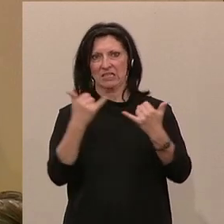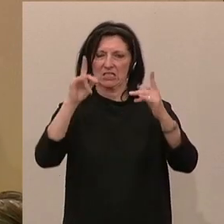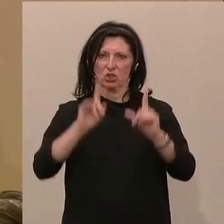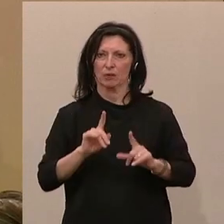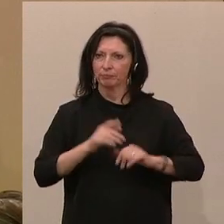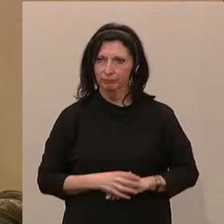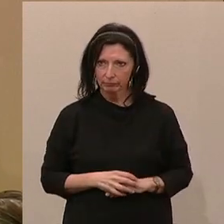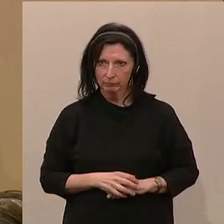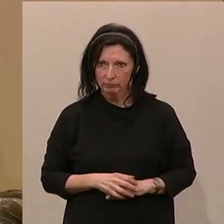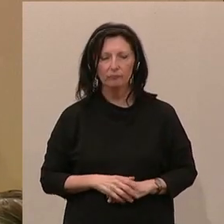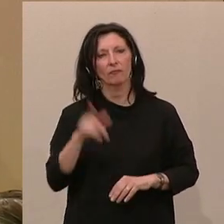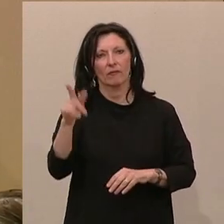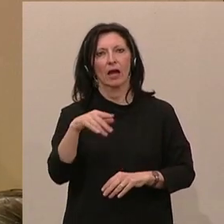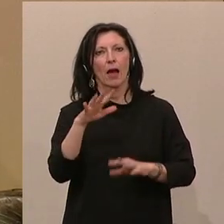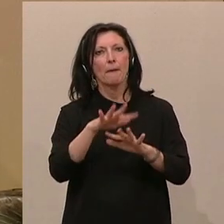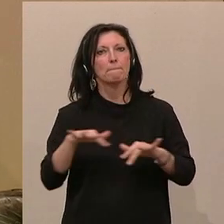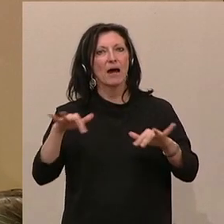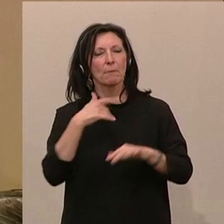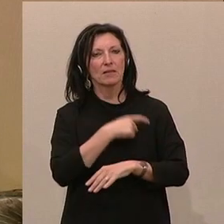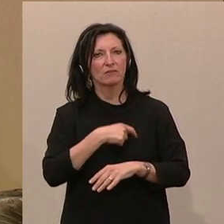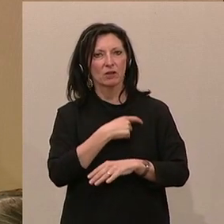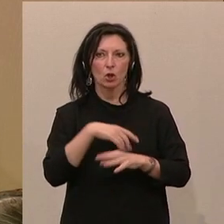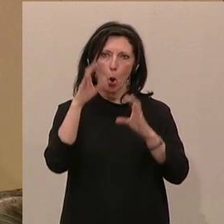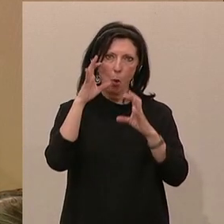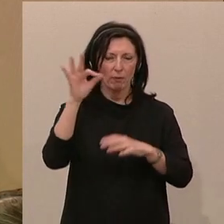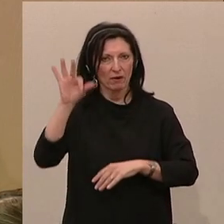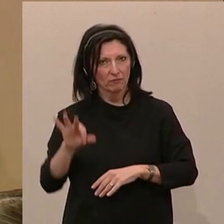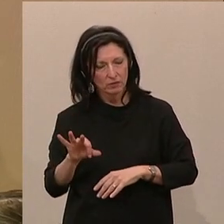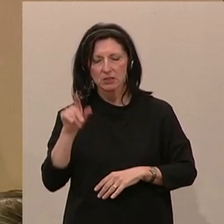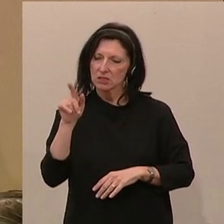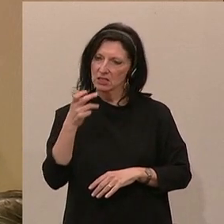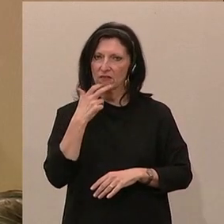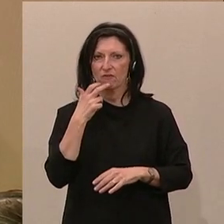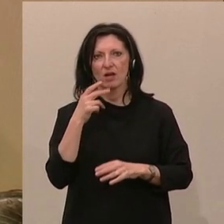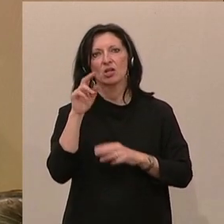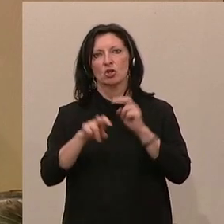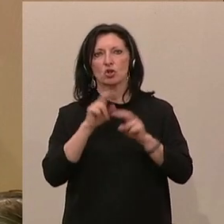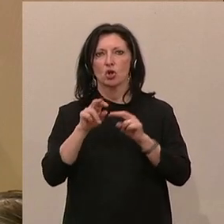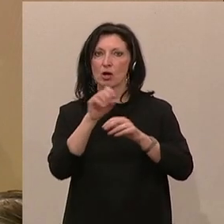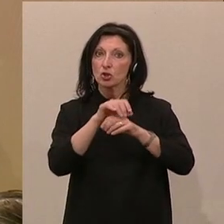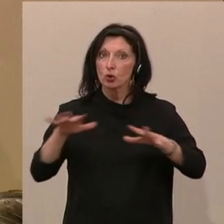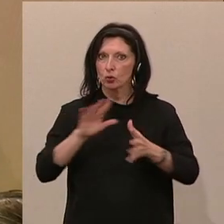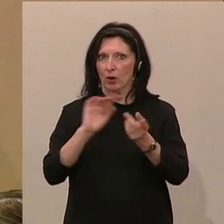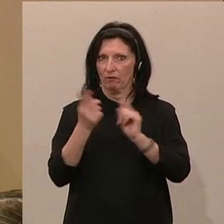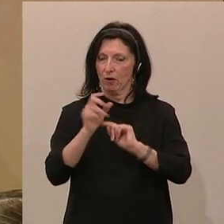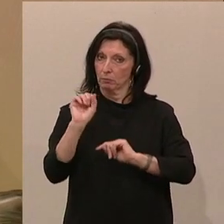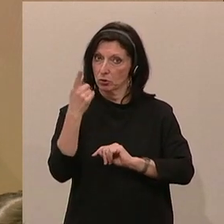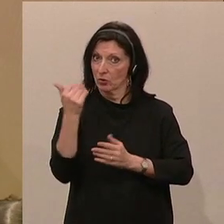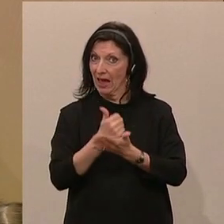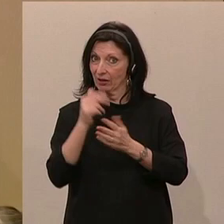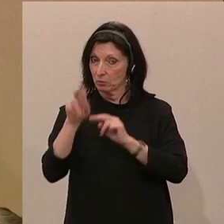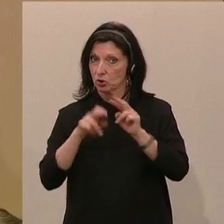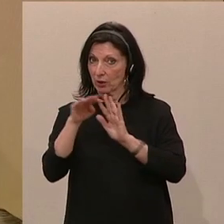Parlamentsfraktionen ÖVP-Freiheitliche, stehen für eine Steuerstrukturreform, insbesondere Einkommenssteuergesetz